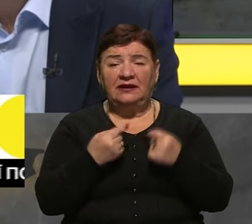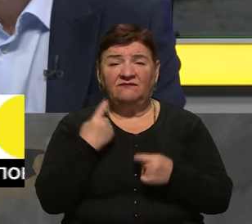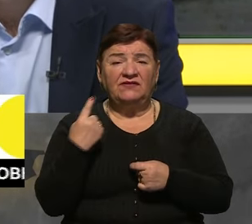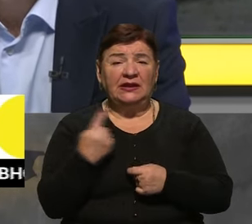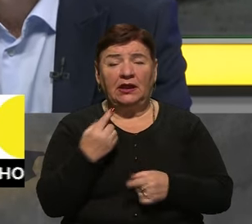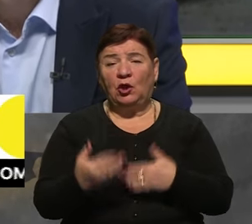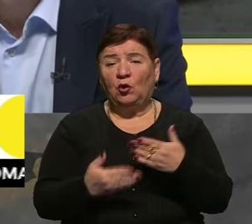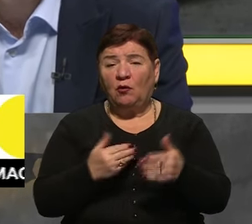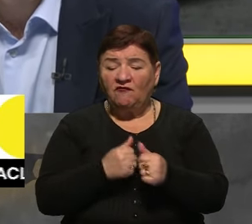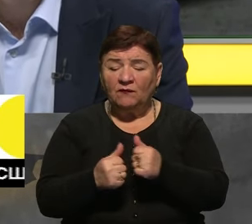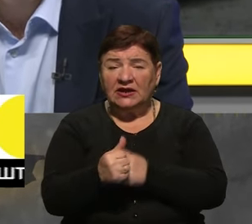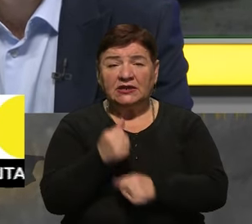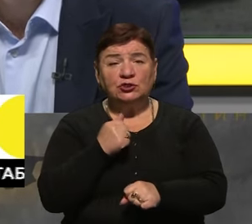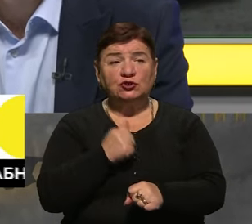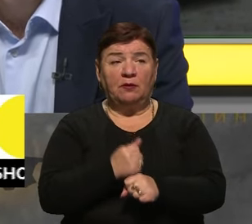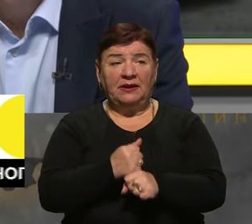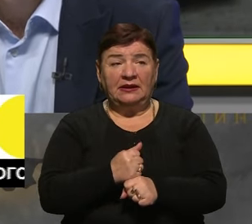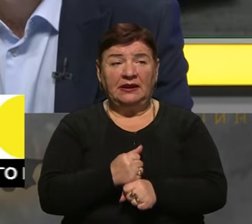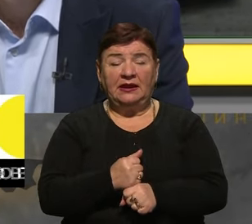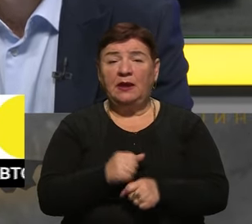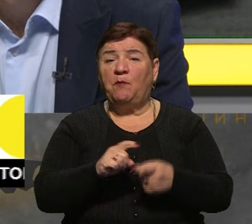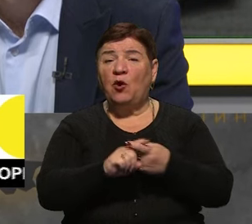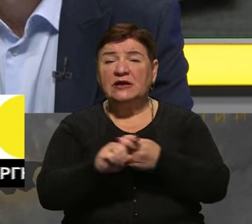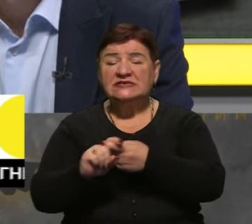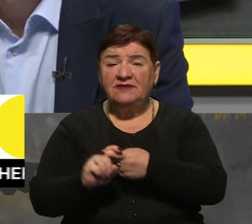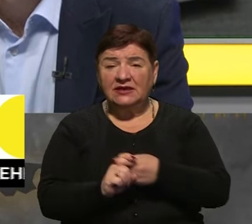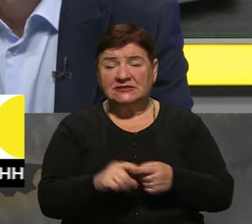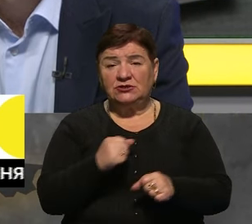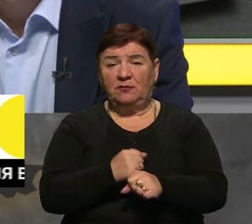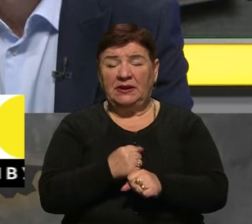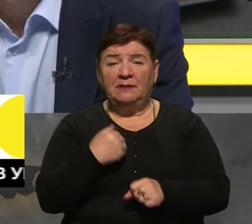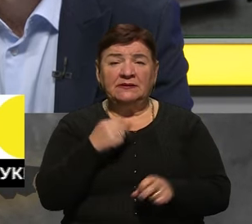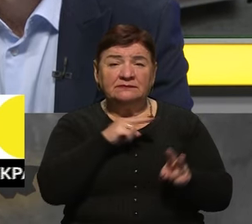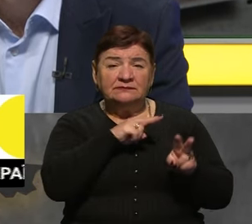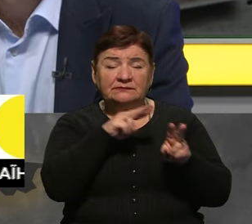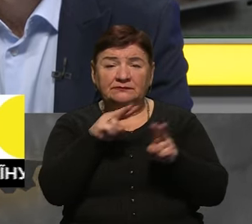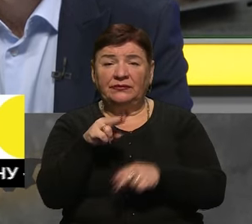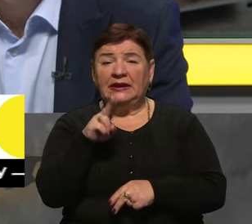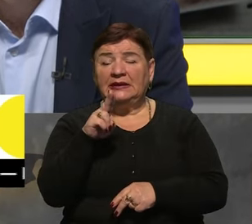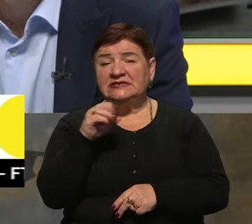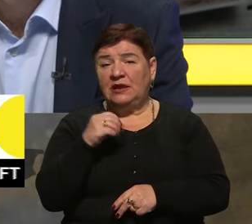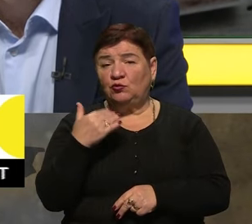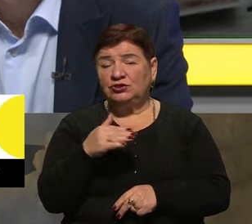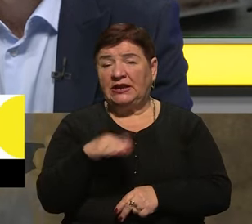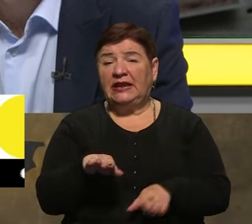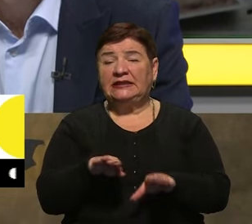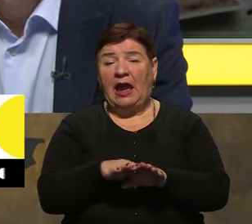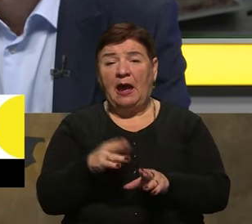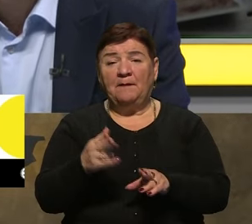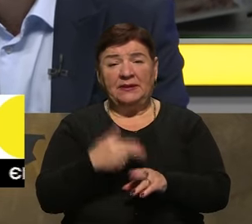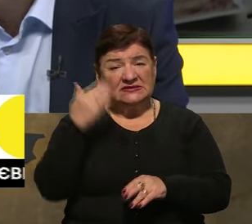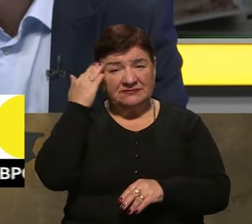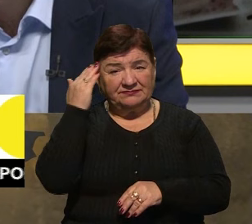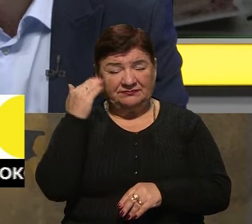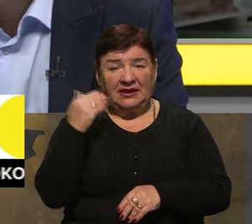в цьому плані вперед зробили, і по связі вони зробили, ми теж відслідковували, тому що це вже не та бістолковщина їхня, яка